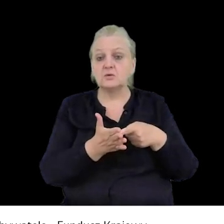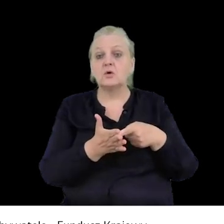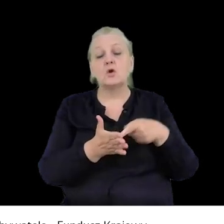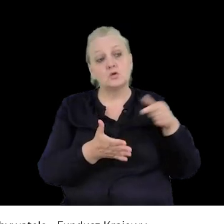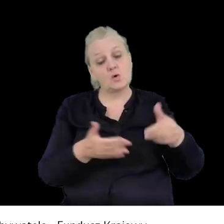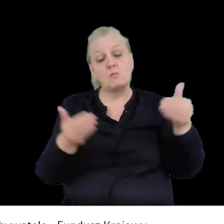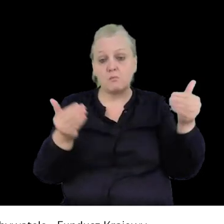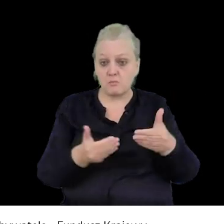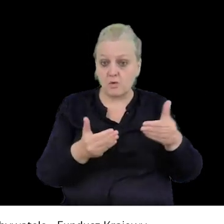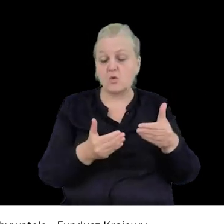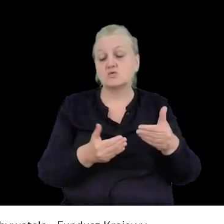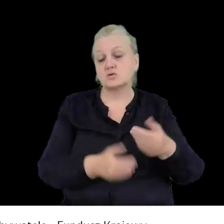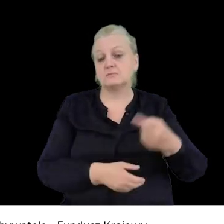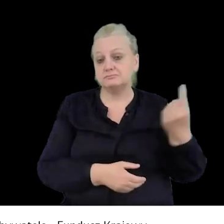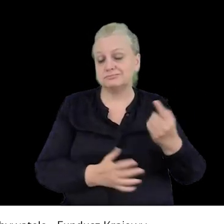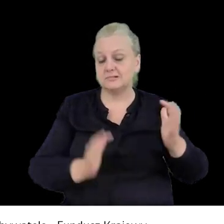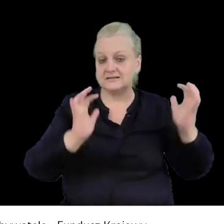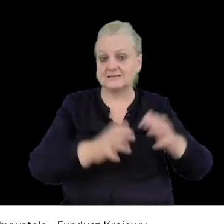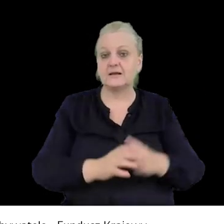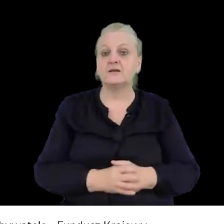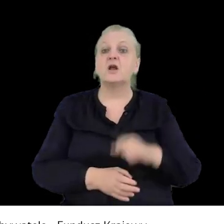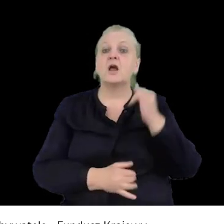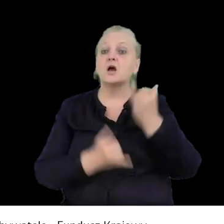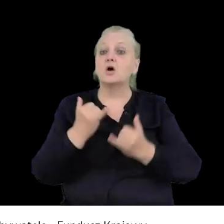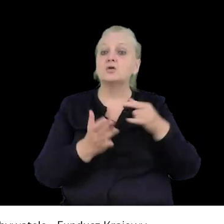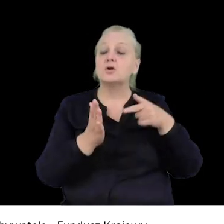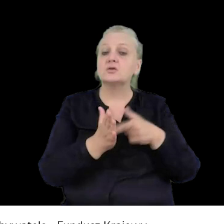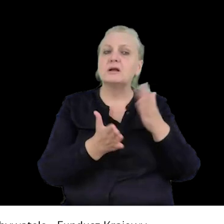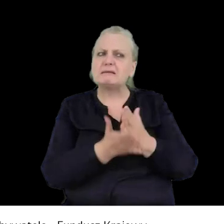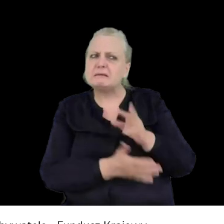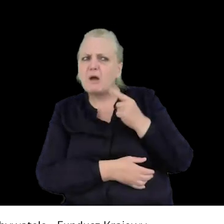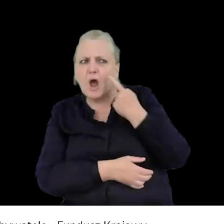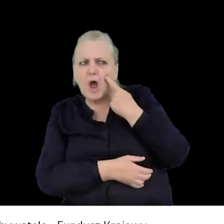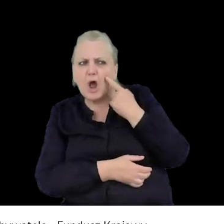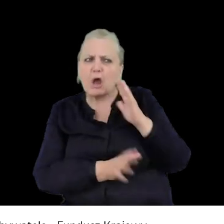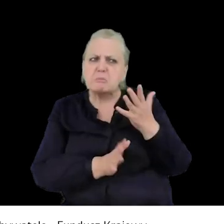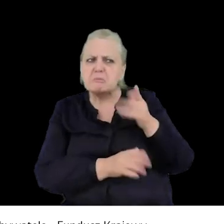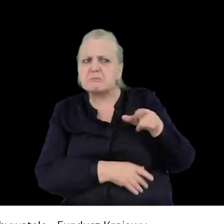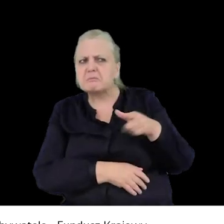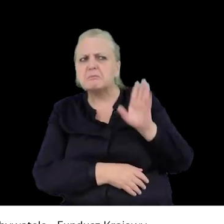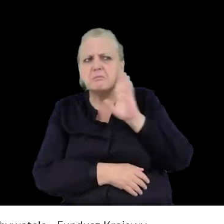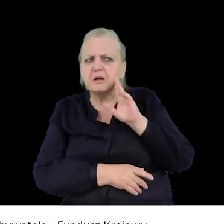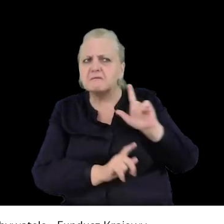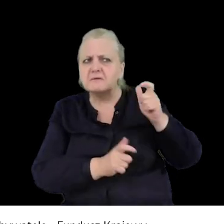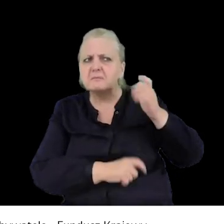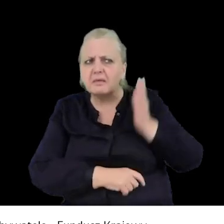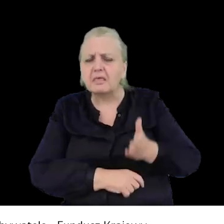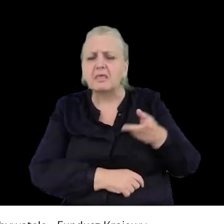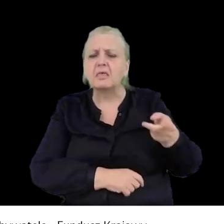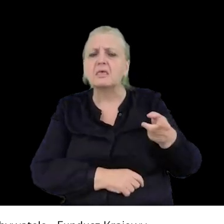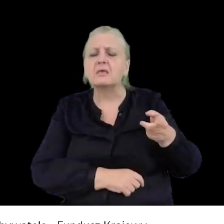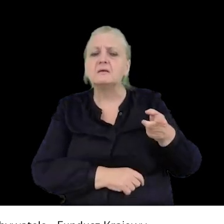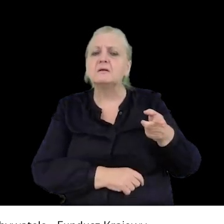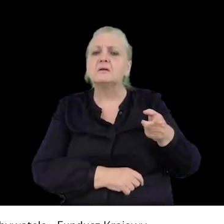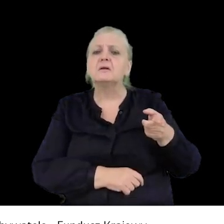wtedy można zakazać zgromadzenia. Ale jeżeli jest tylko domniemanie, że podejrzewamy, że coś się może zadziać, to